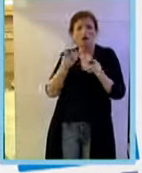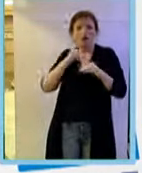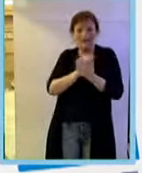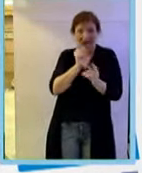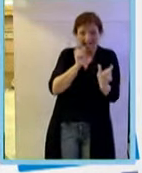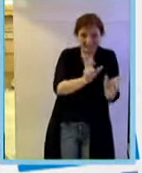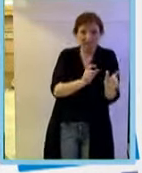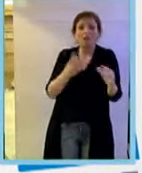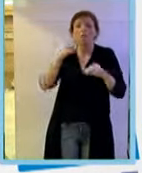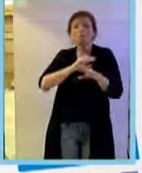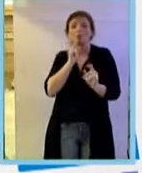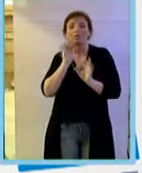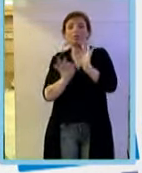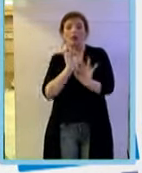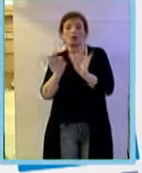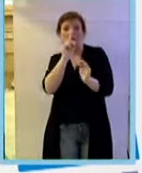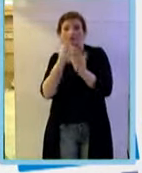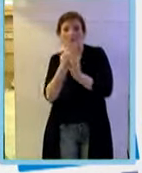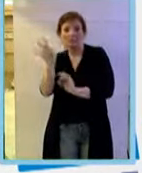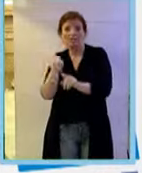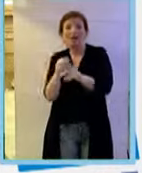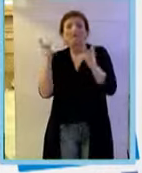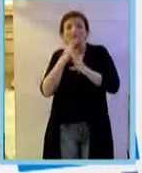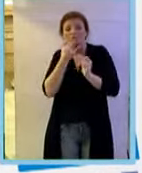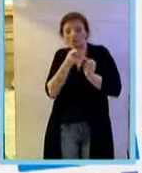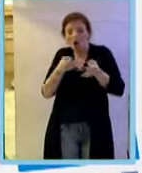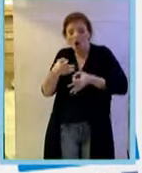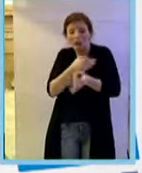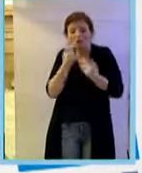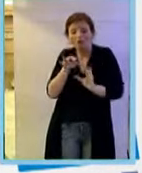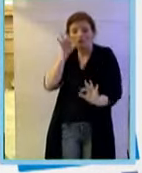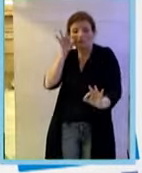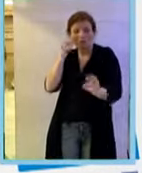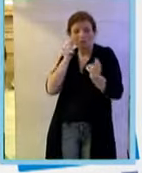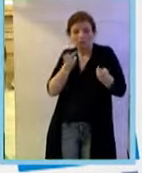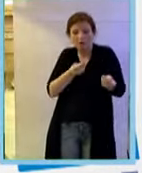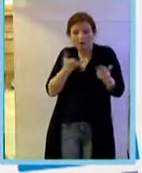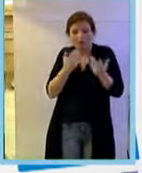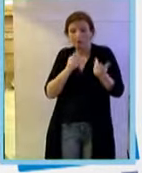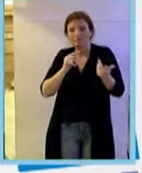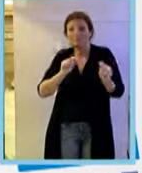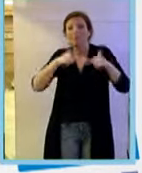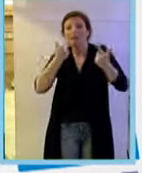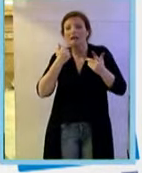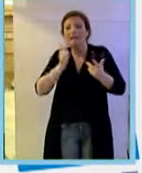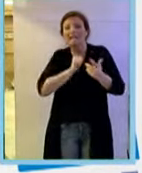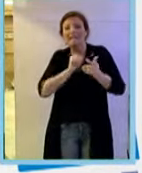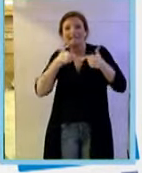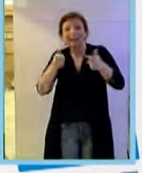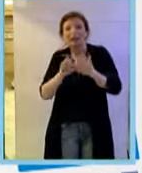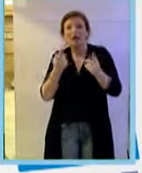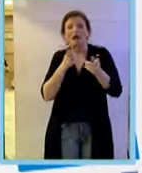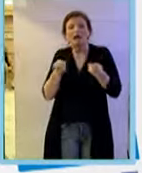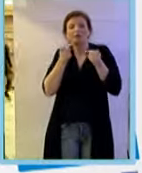essere anche terapeutico. Per cui le emolediche che abbiamo scelto di portare alla clinica sono stati anticorpi umanizzati che sono